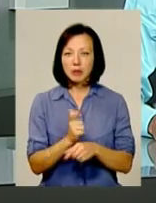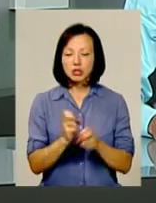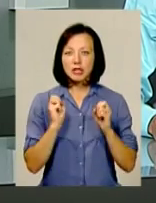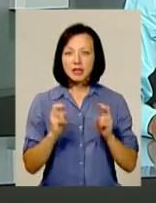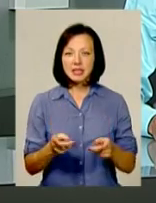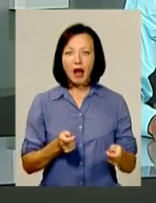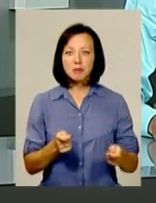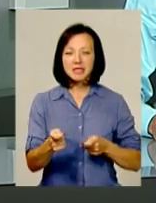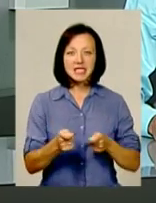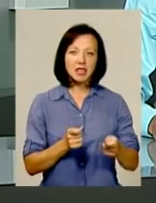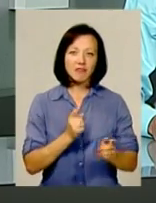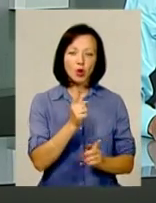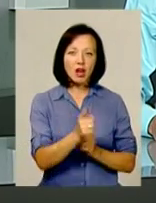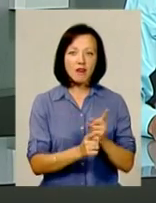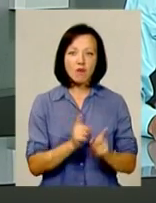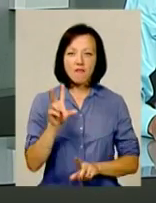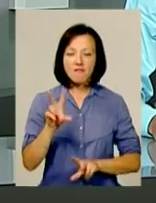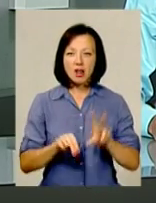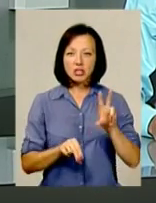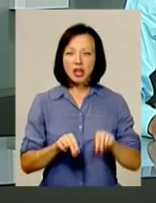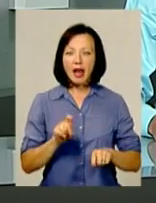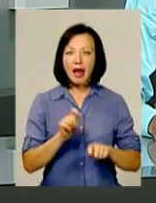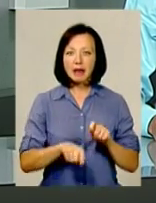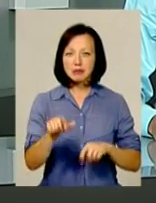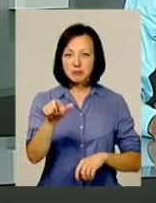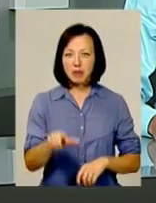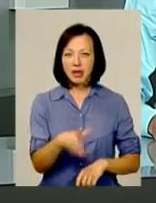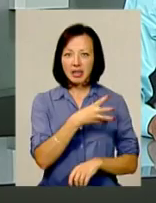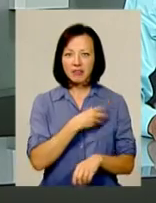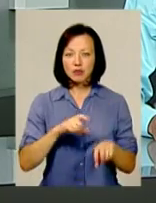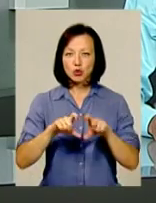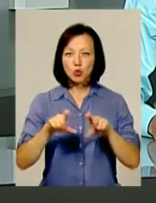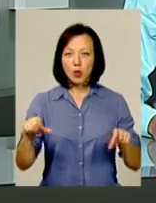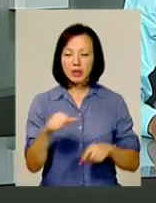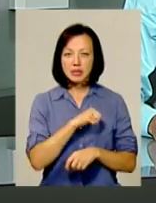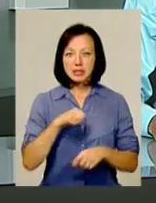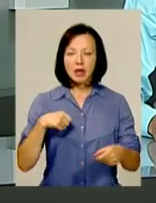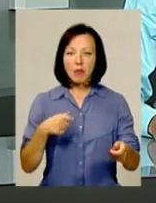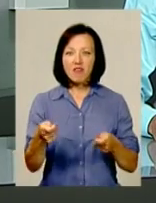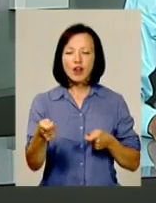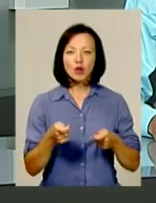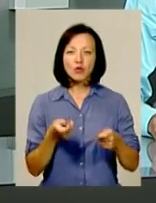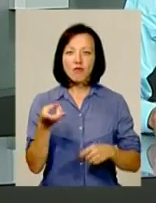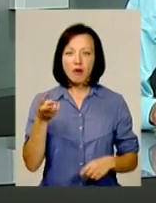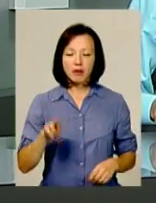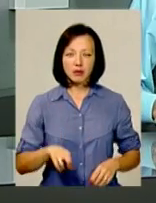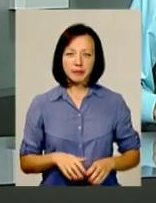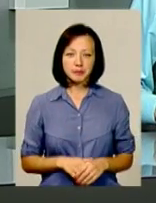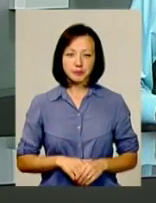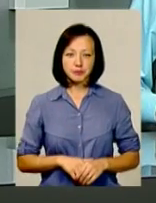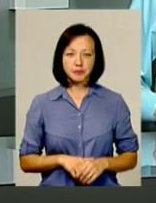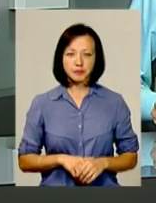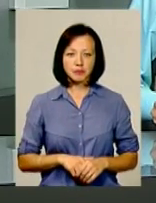адміністративної реформи, вважає експерт Львівської школи самоврядування, керівник Центру громадянських ініціатив Віталій